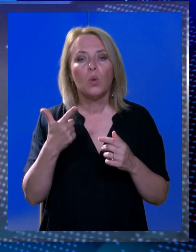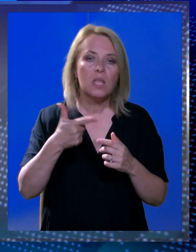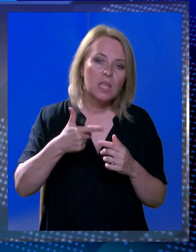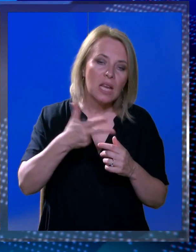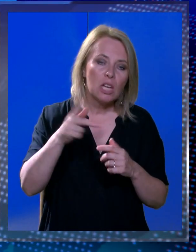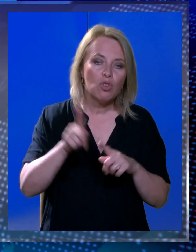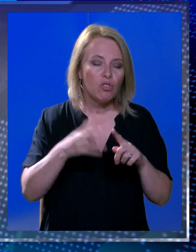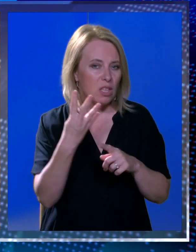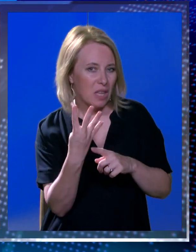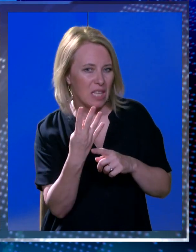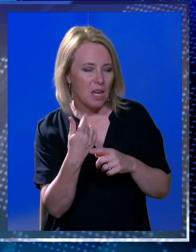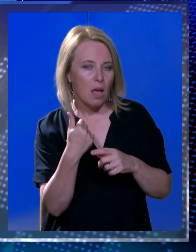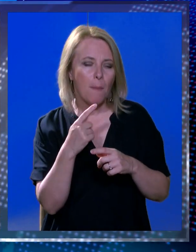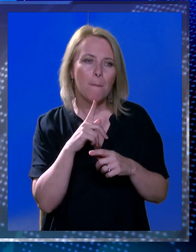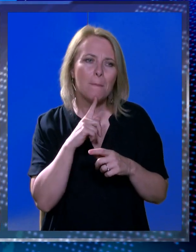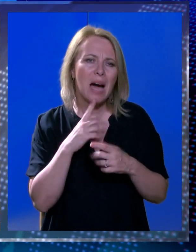trećoj četvrtini gdje smo